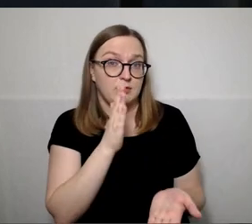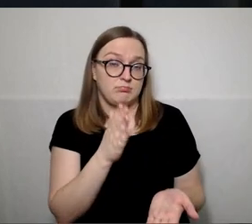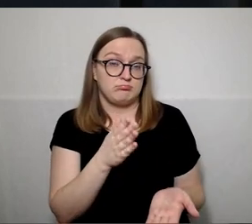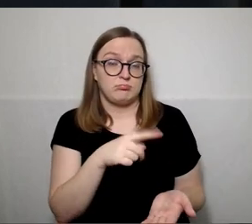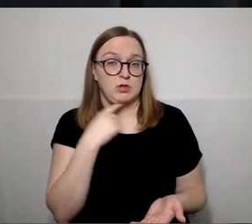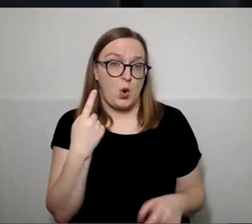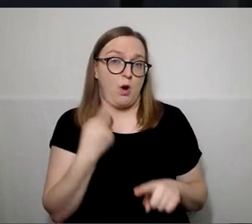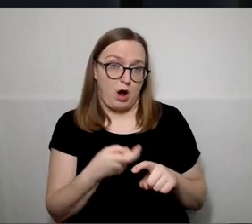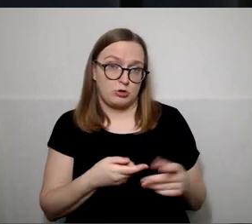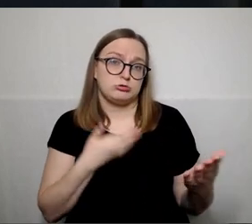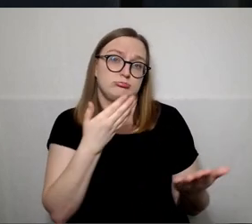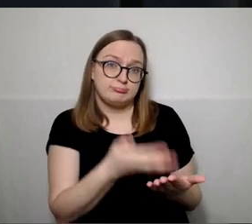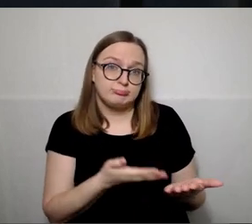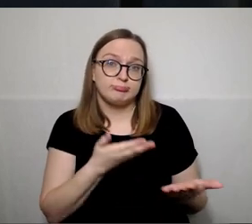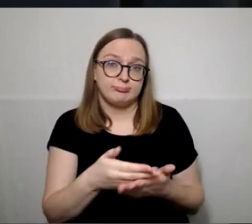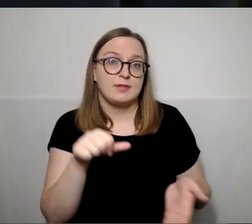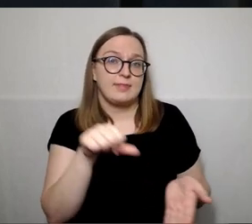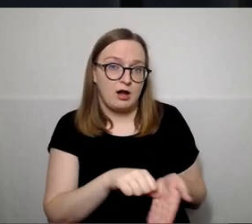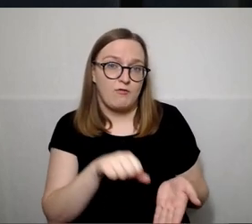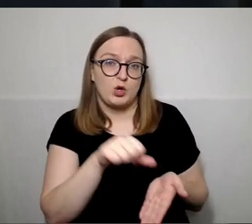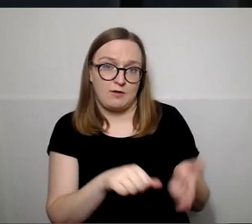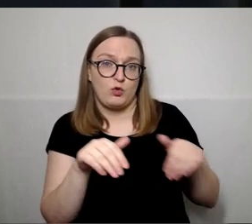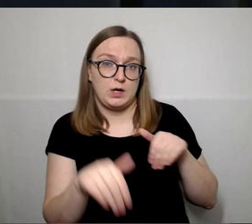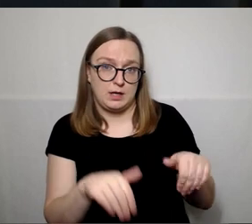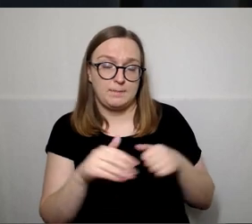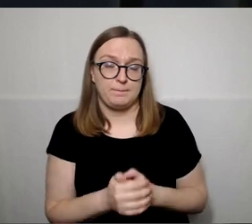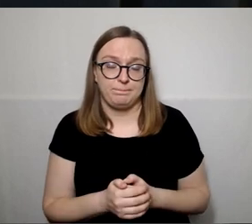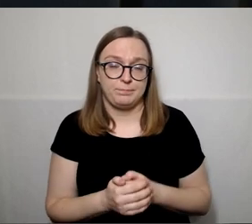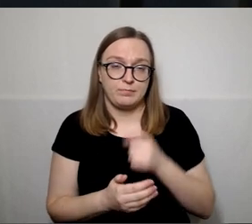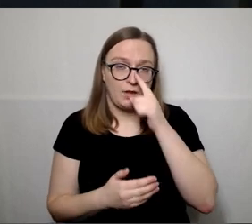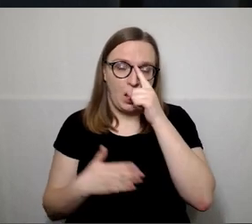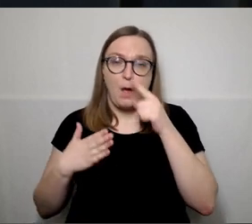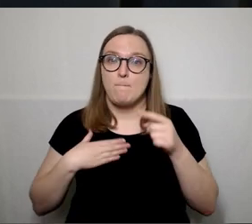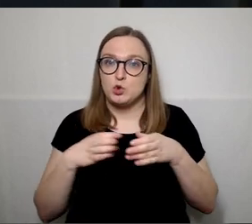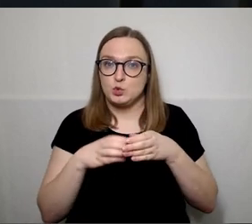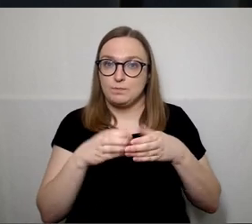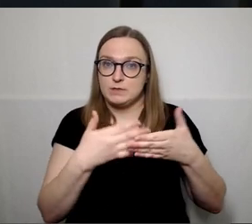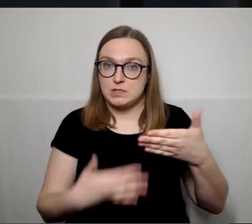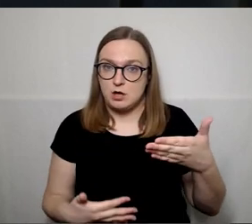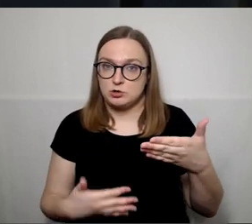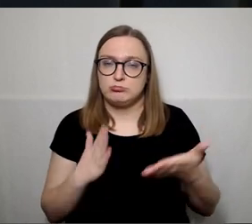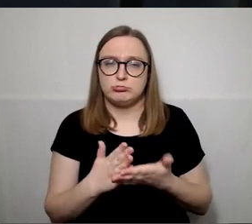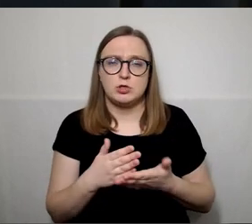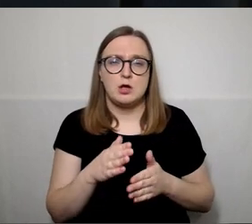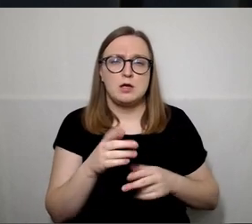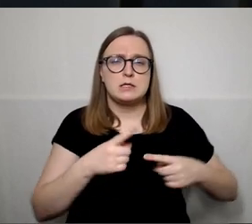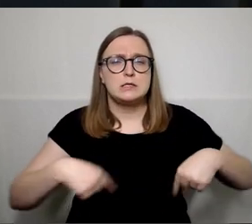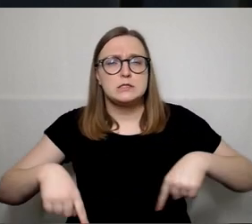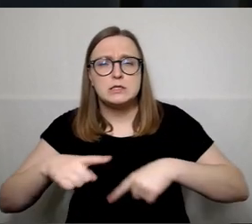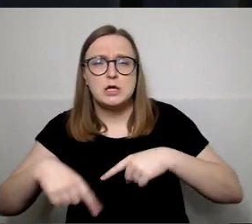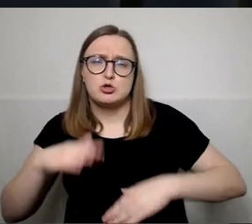kadenciją, dalyvaujam rinkimuose. Ir mūsų sąrašai yra įvairių sričių žmonės.